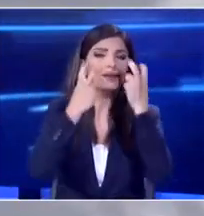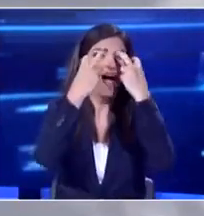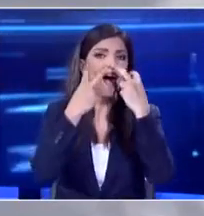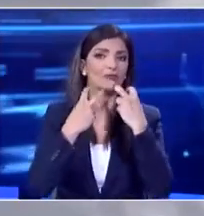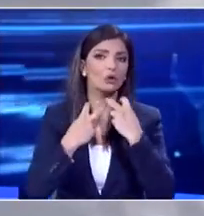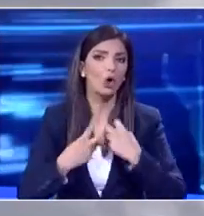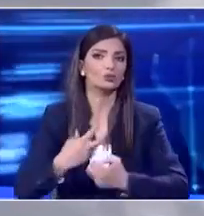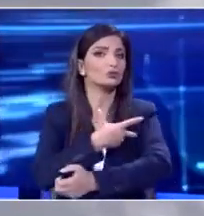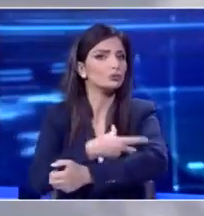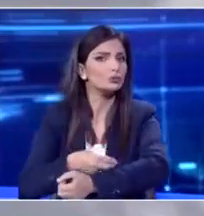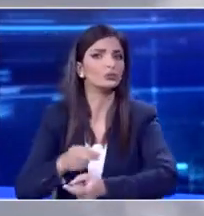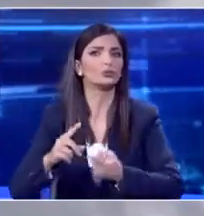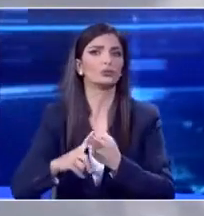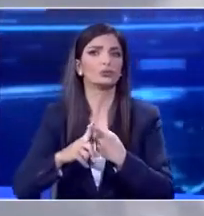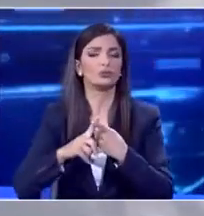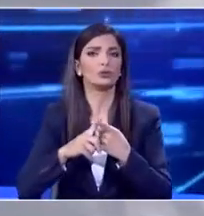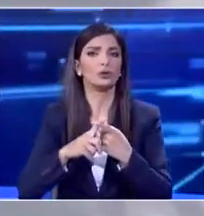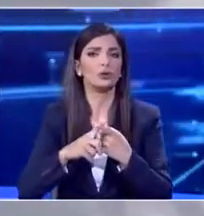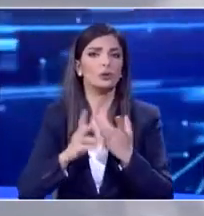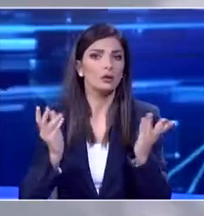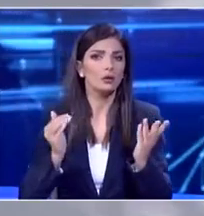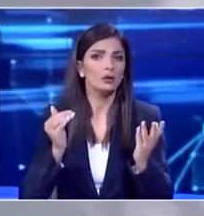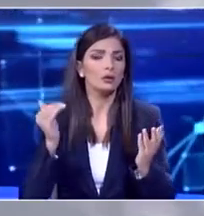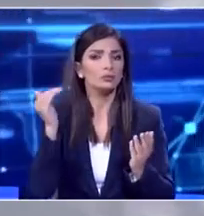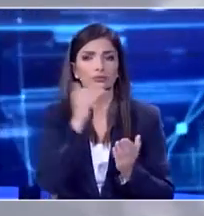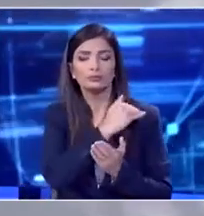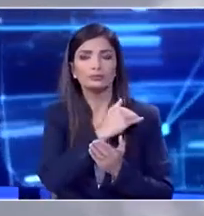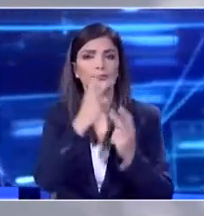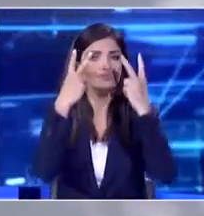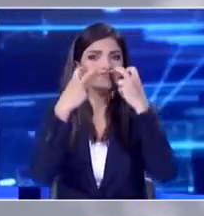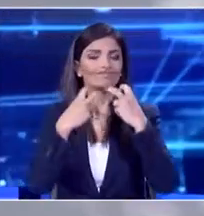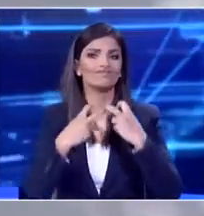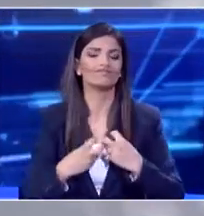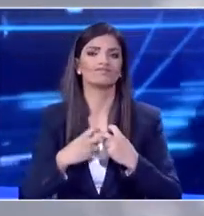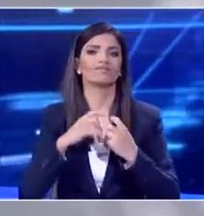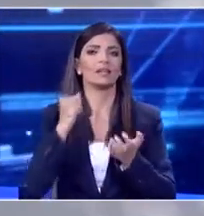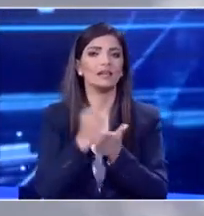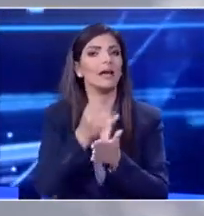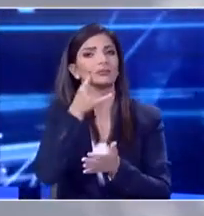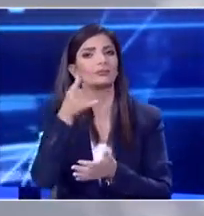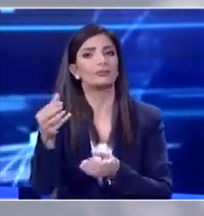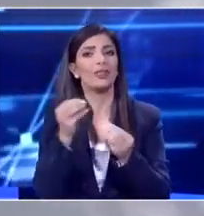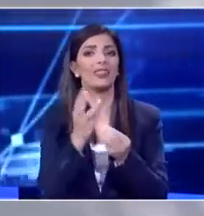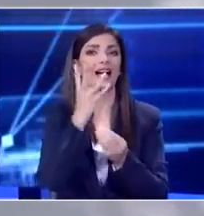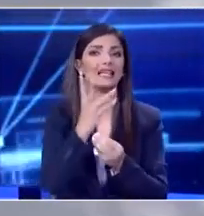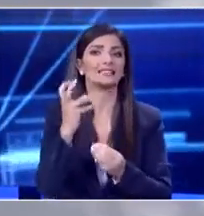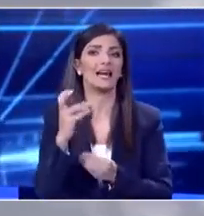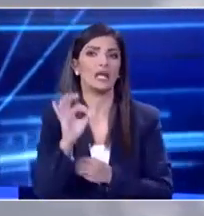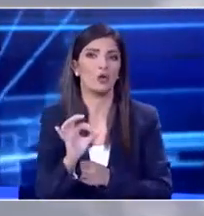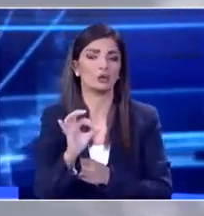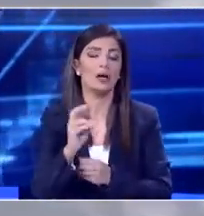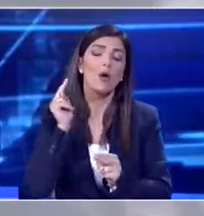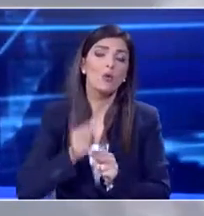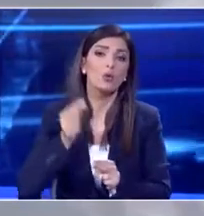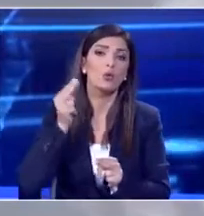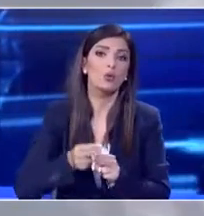όπως αν παρουσιάσουν σύπτωμα να αυτοπεριορίζουν αμίως να μείνουν το 14 εγώσι Είναι σημαντικό να γίνει αυτό και αντιλαμβάνεστε περιορίζετε